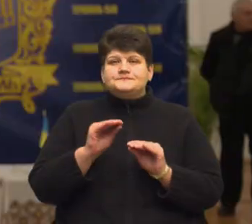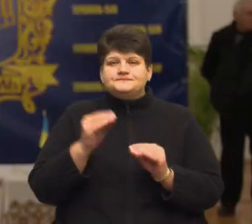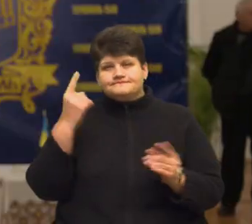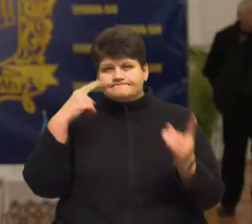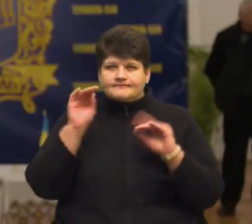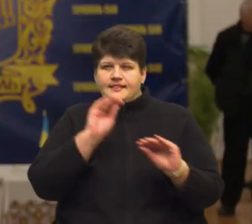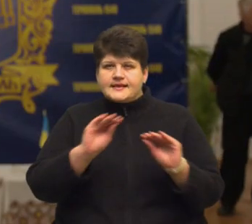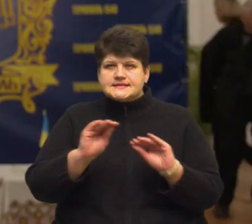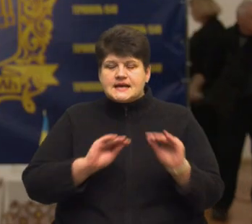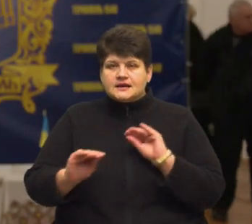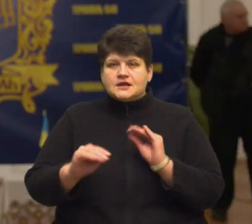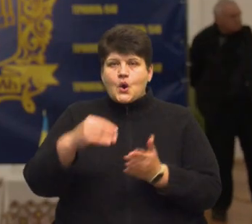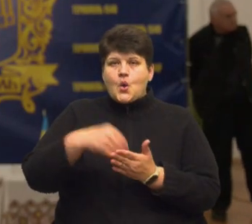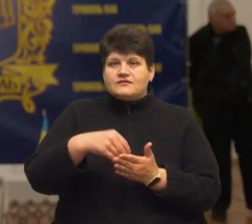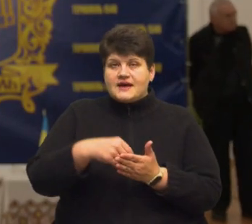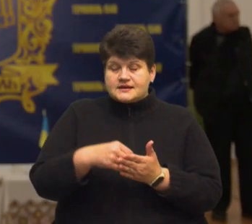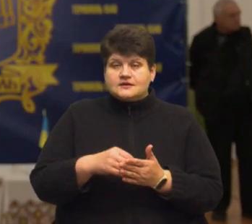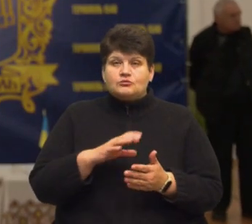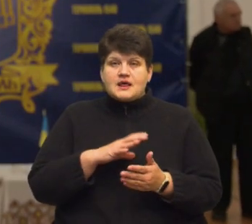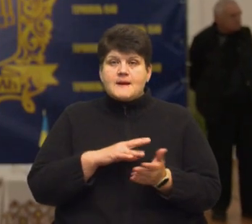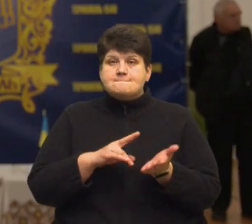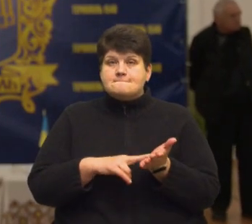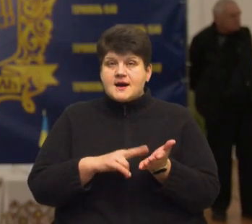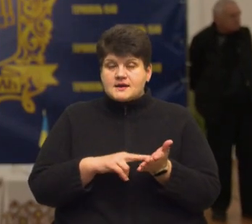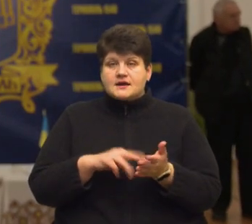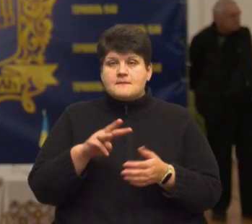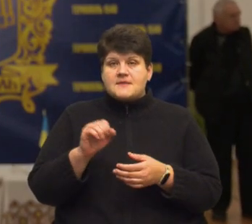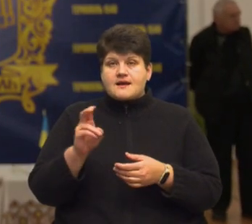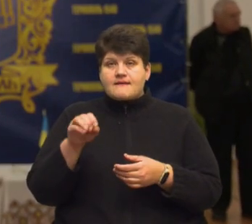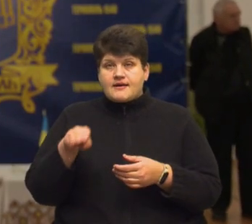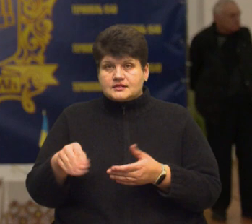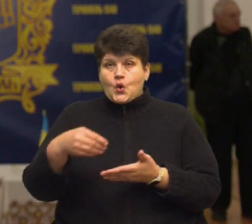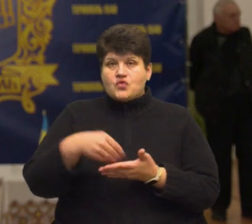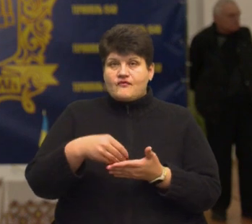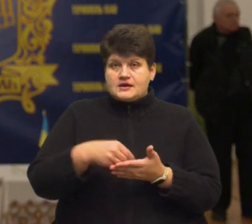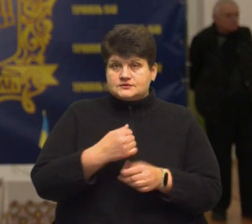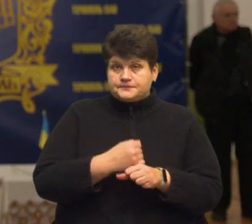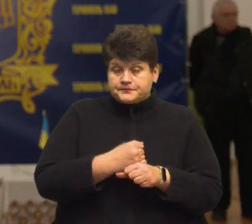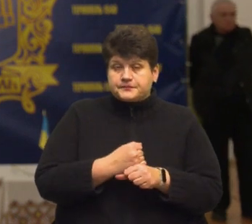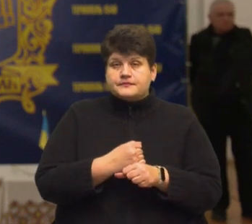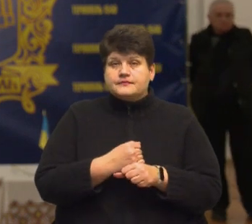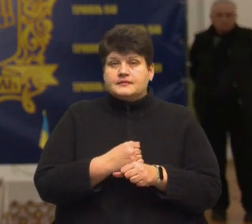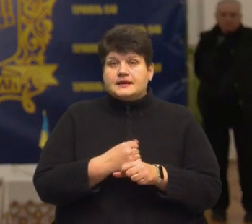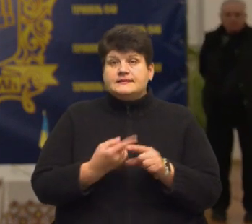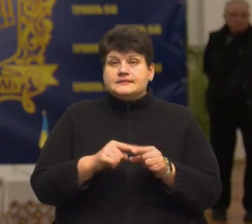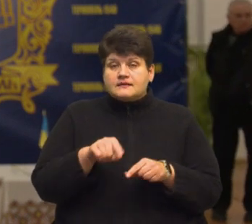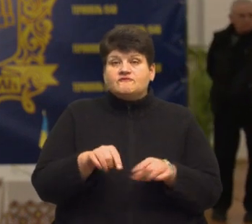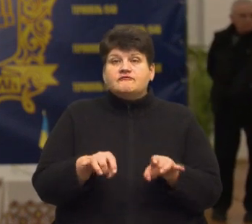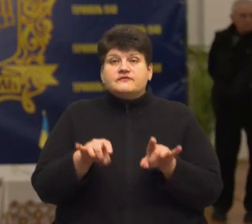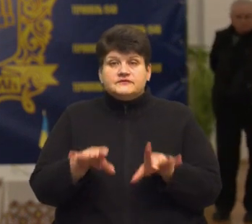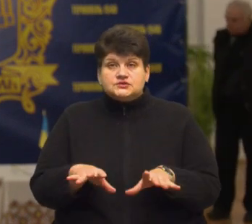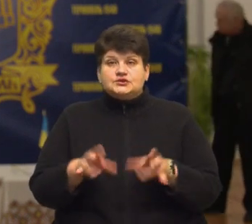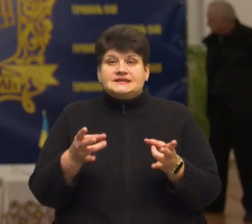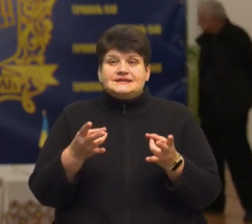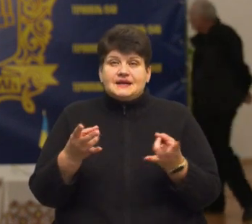за проєктом, власне, марка «Макет», надрукований був конверт. В основі конверту ми так вирішили, що треба не